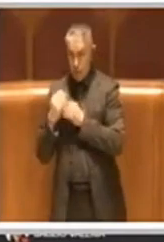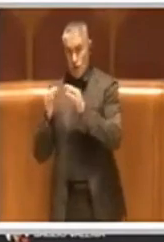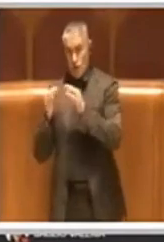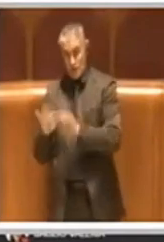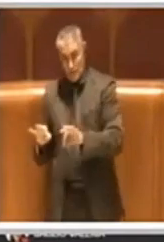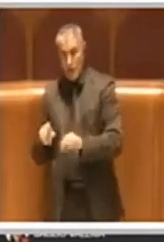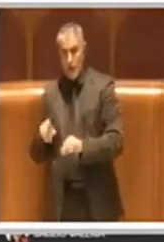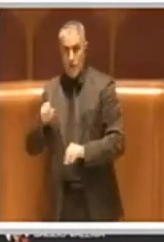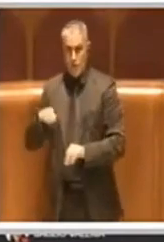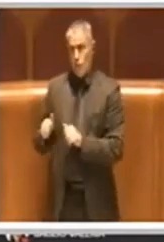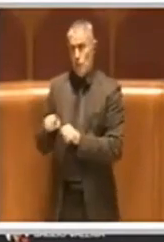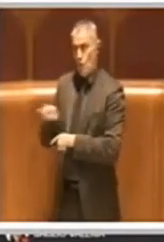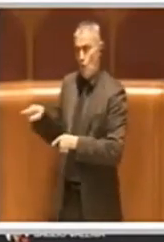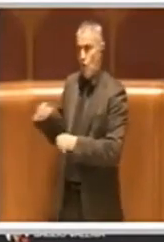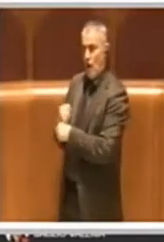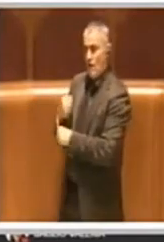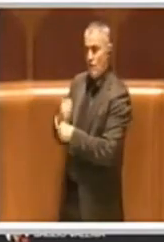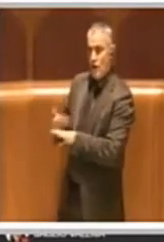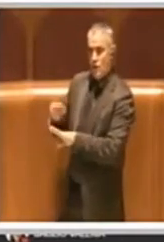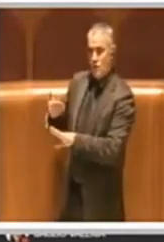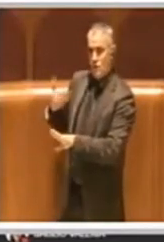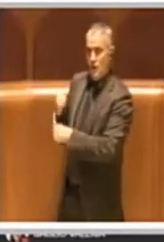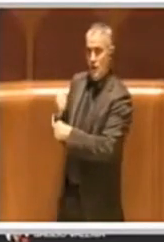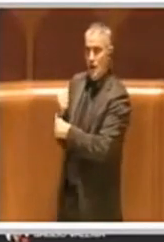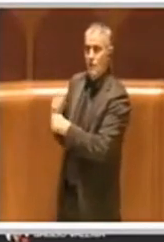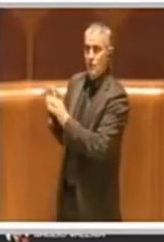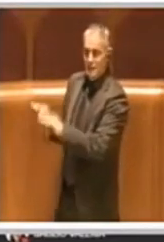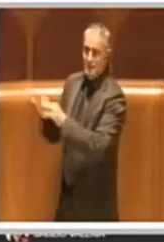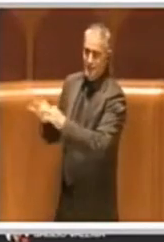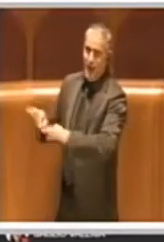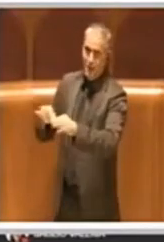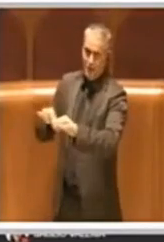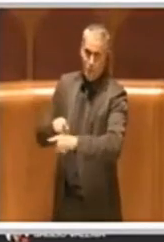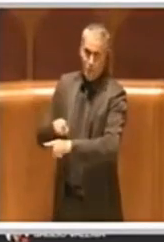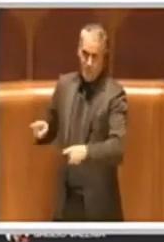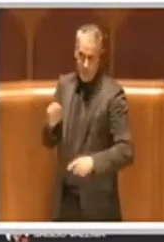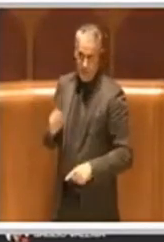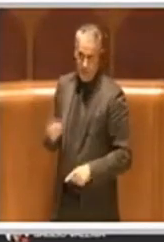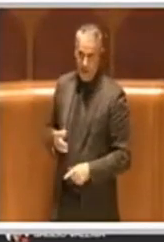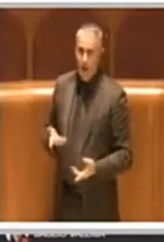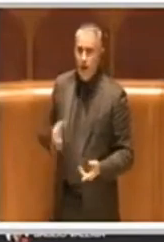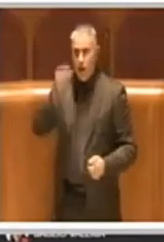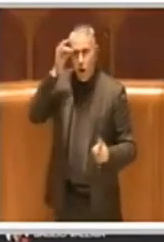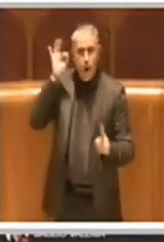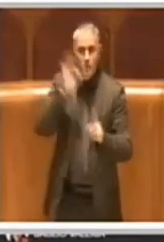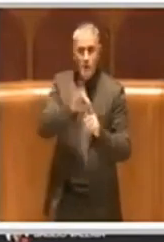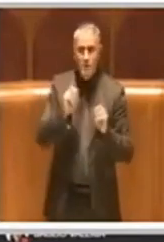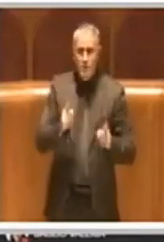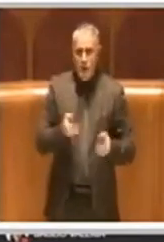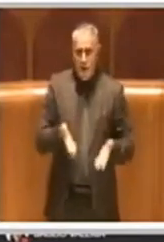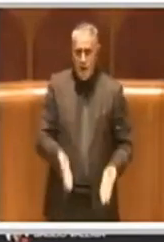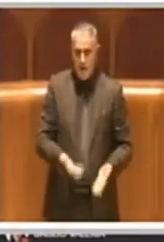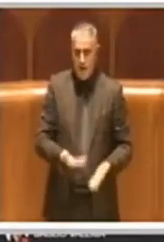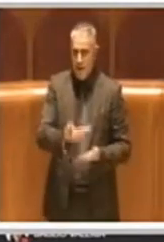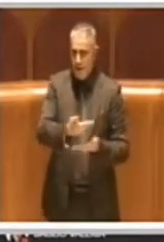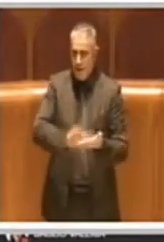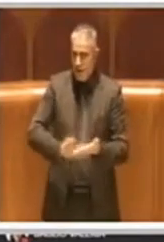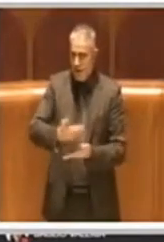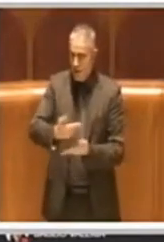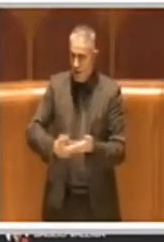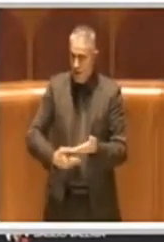ha lavorato prima di noi e comunque sia l'obiettivo era di arrivare a votare questo atto